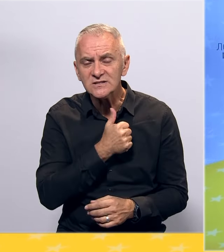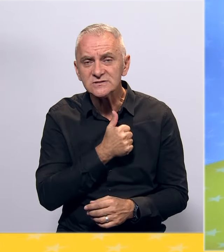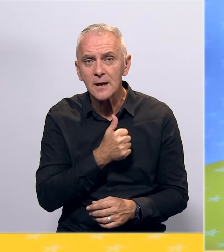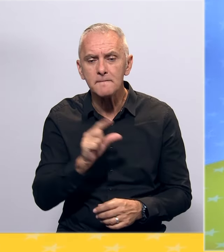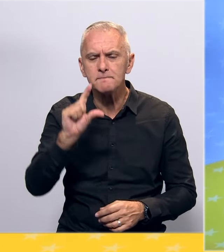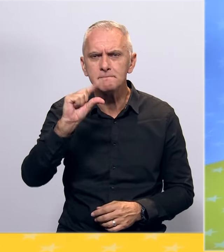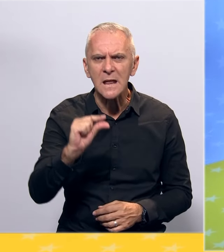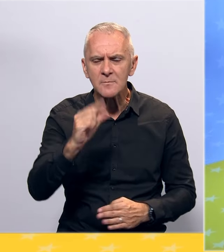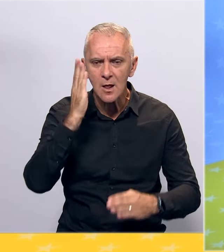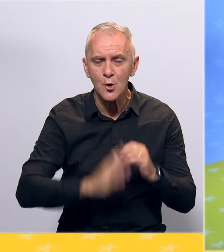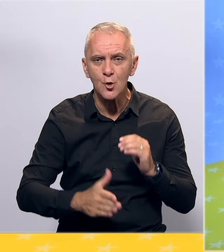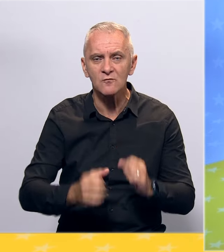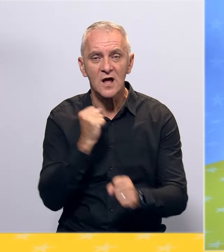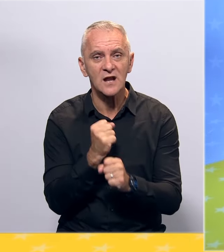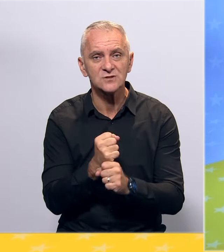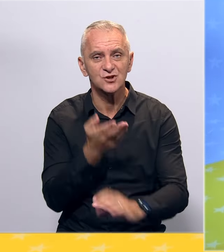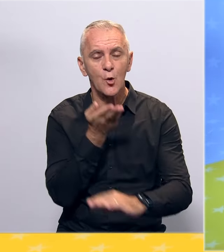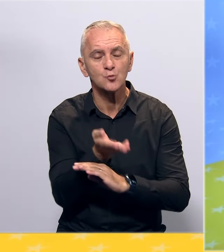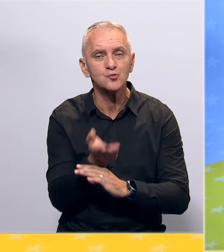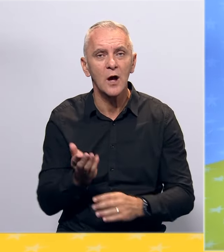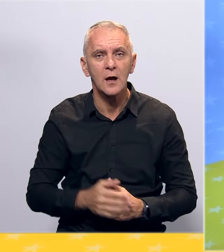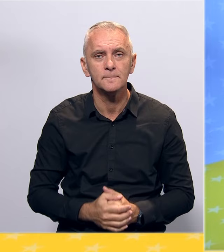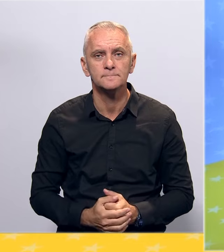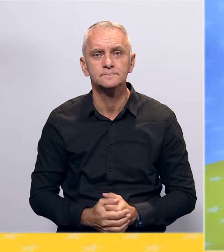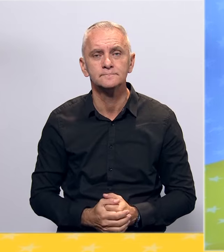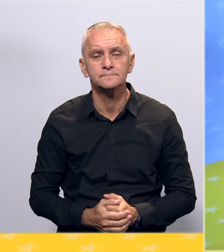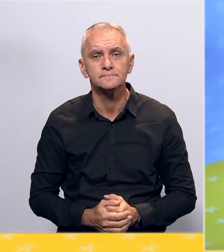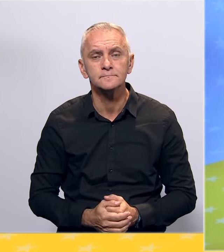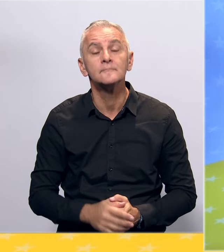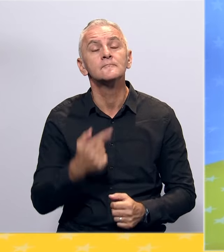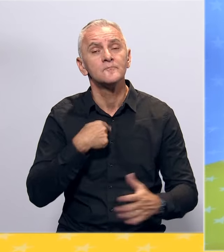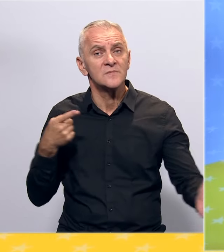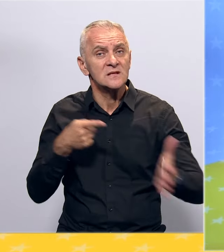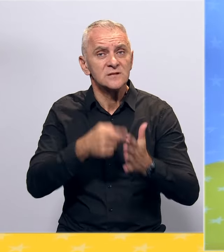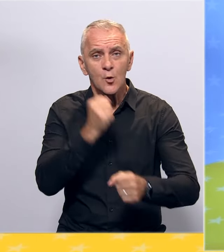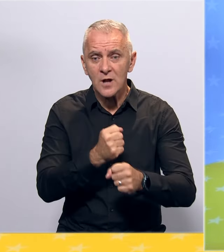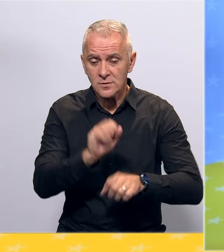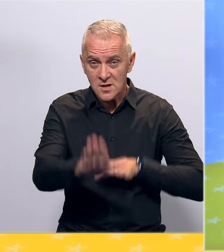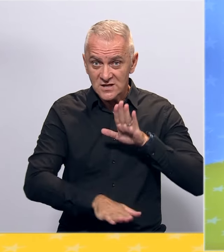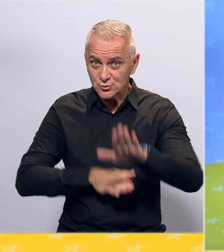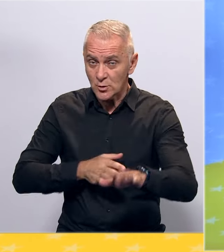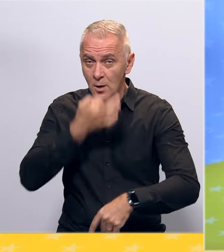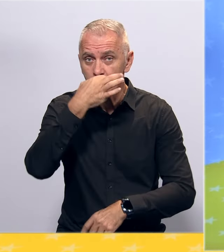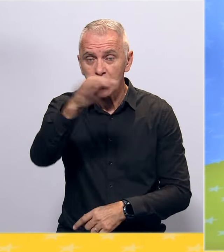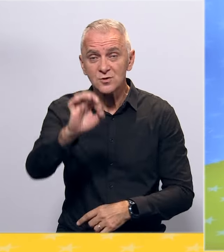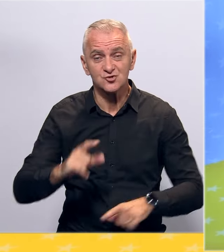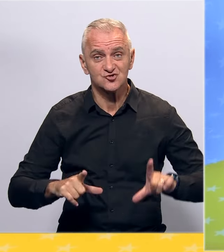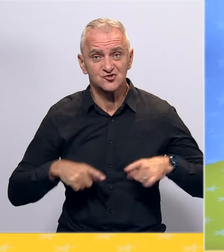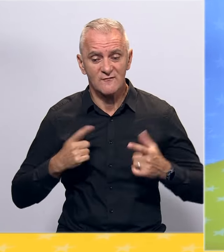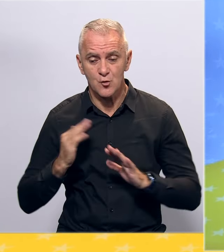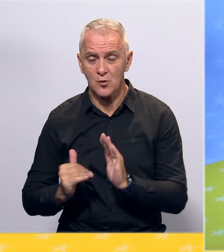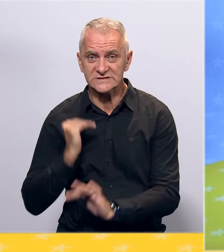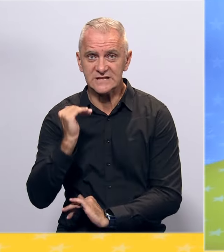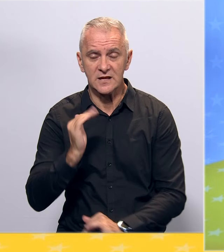minimalnim rokovima vršenja usluga. Cilj nam je učiniti iskorak u poboljšanju životnog standarda